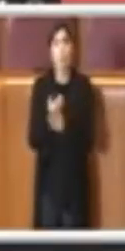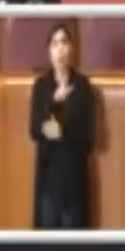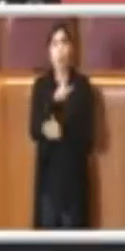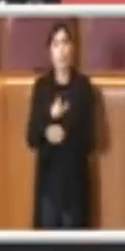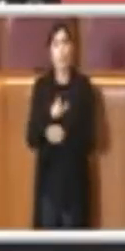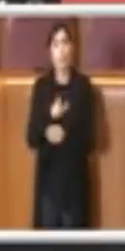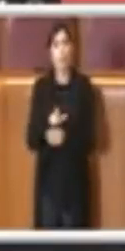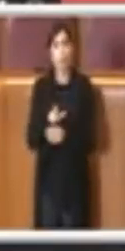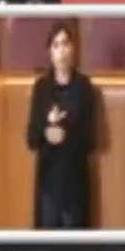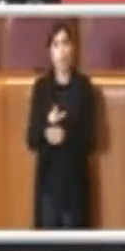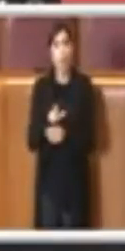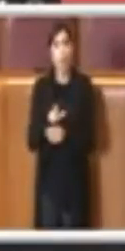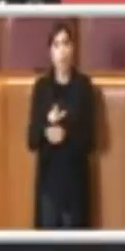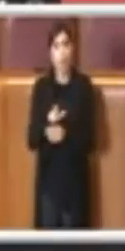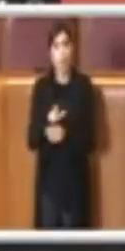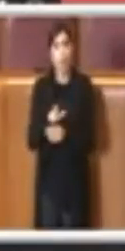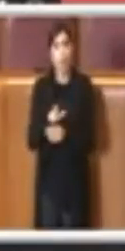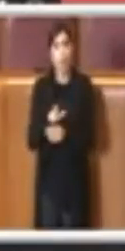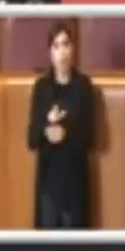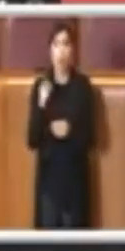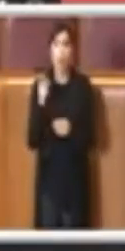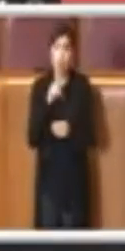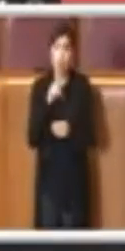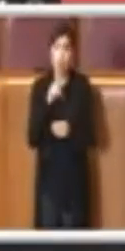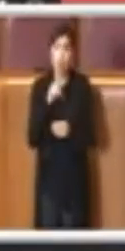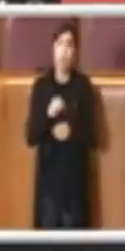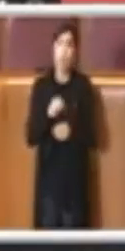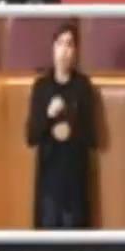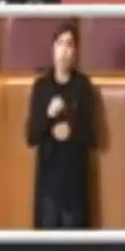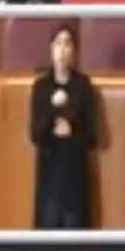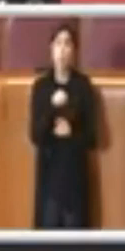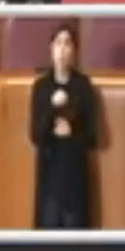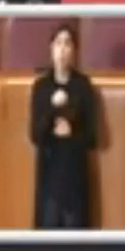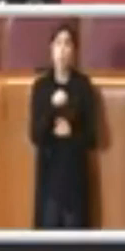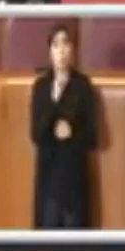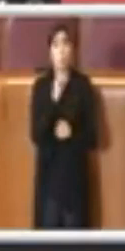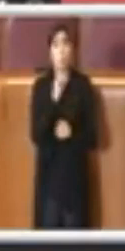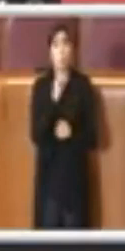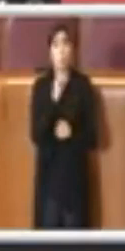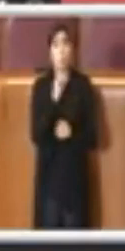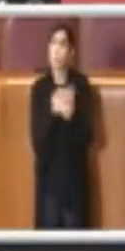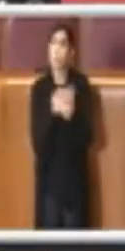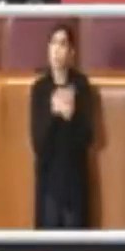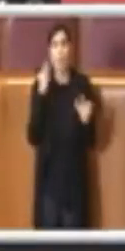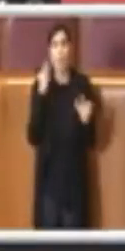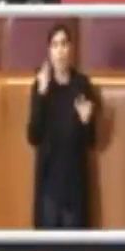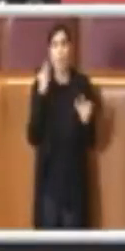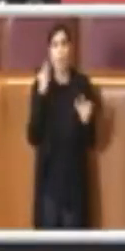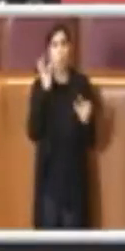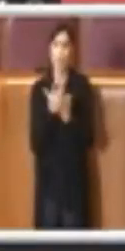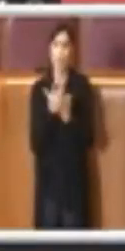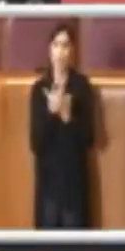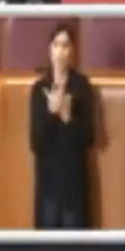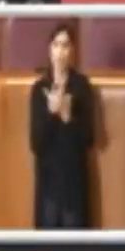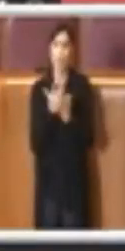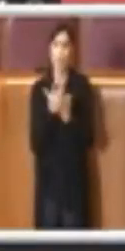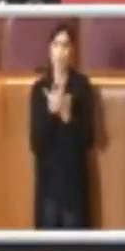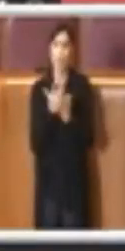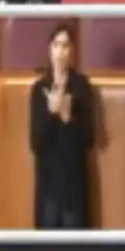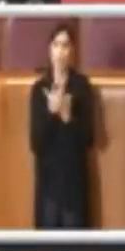ha riuscito ad attuare misure efficaci e responsabili nel contrasto della diffusione epidemica